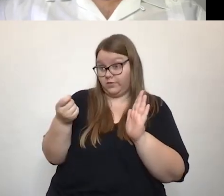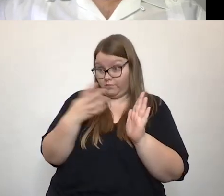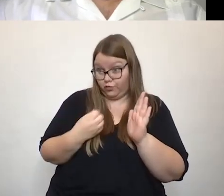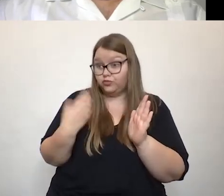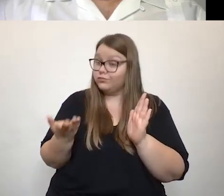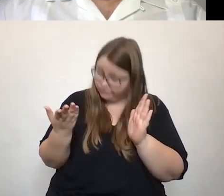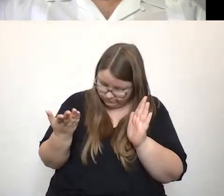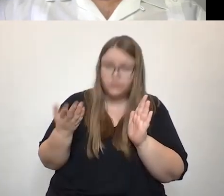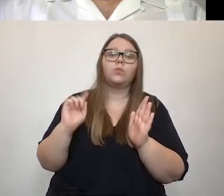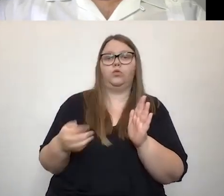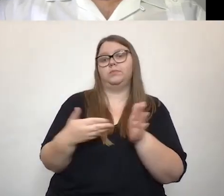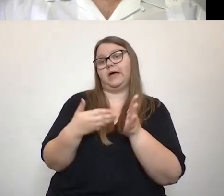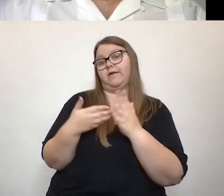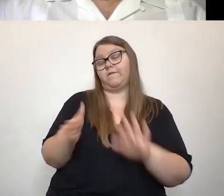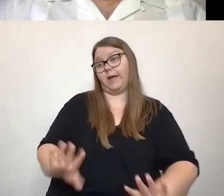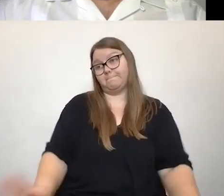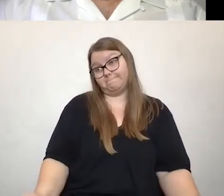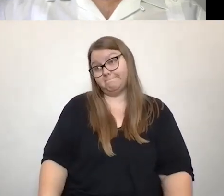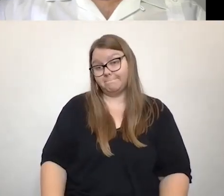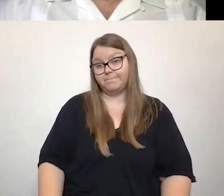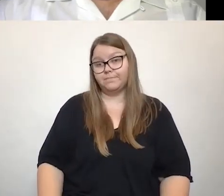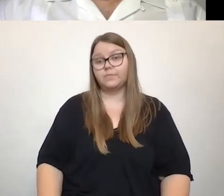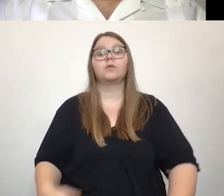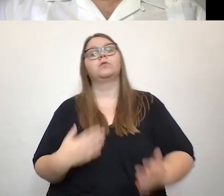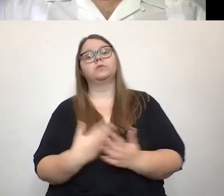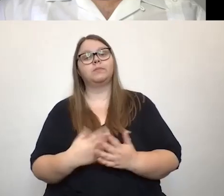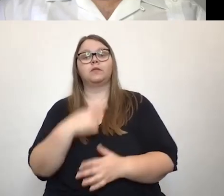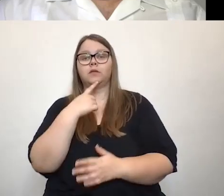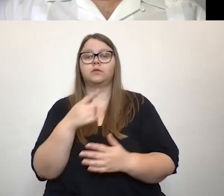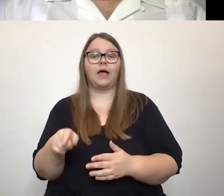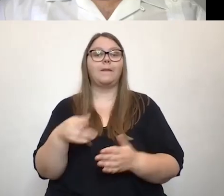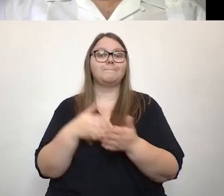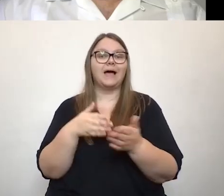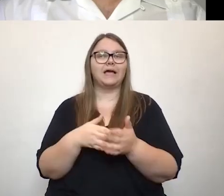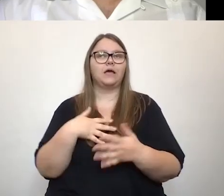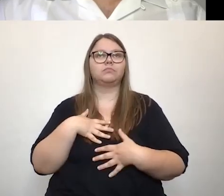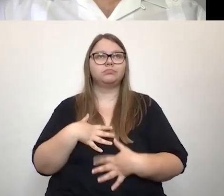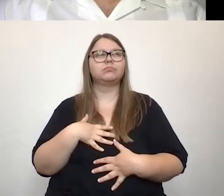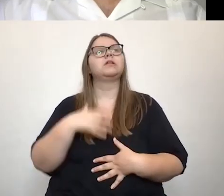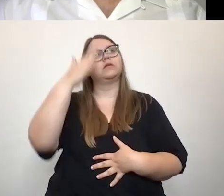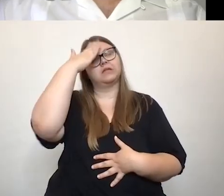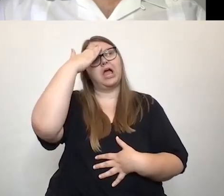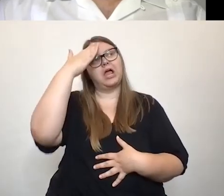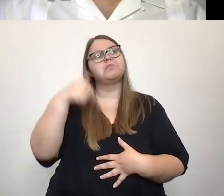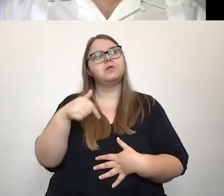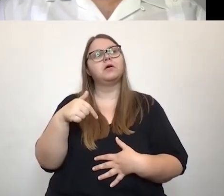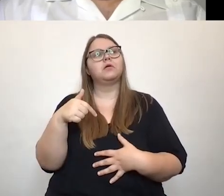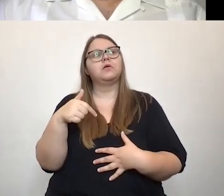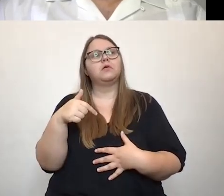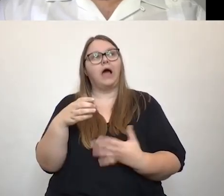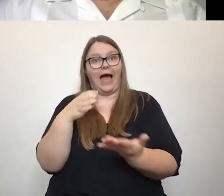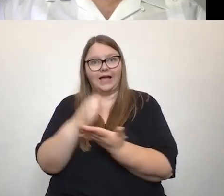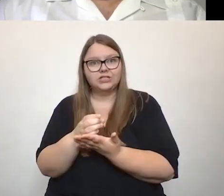kreativ rangehen und sagen, okay, dafür holen wir uns einfach auch jemanden, der vielleicht sich gut auskennt mit den Barrieren und stellen ihn eben auch genau dafür ein.